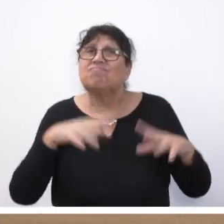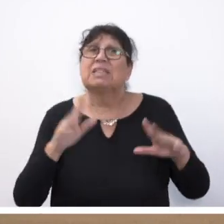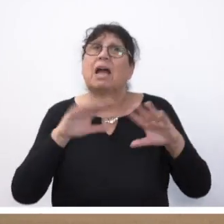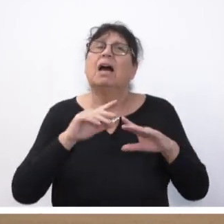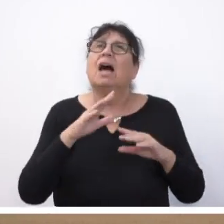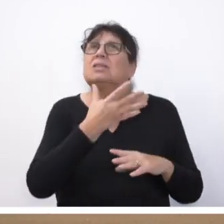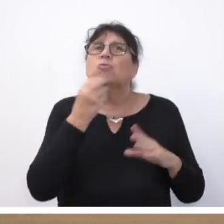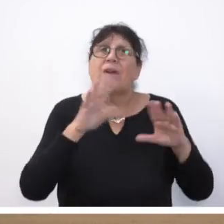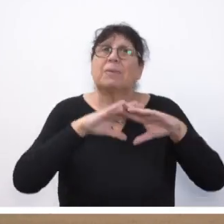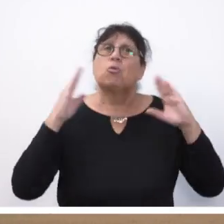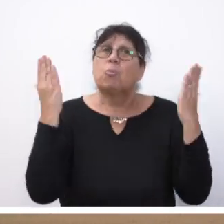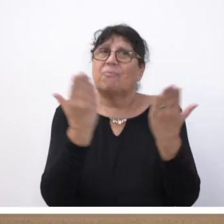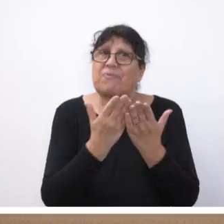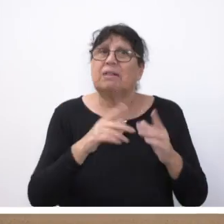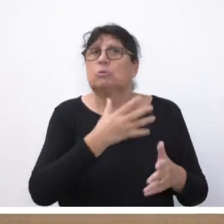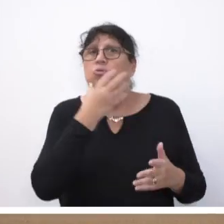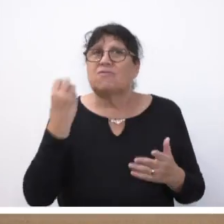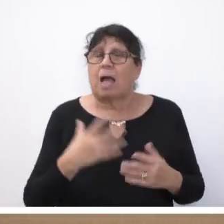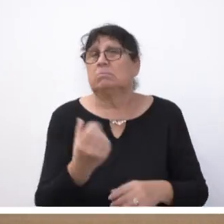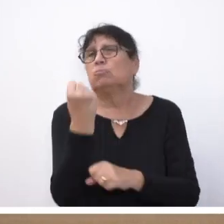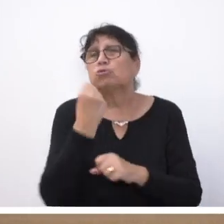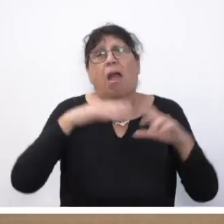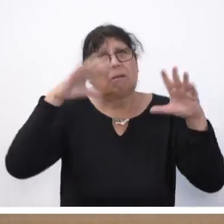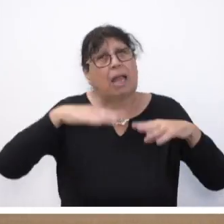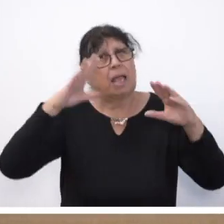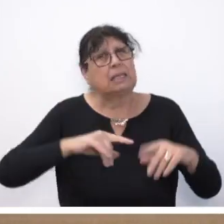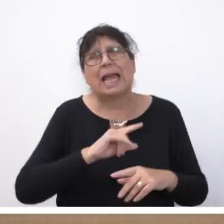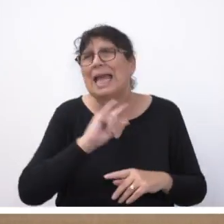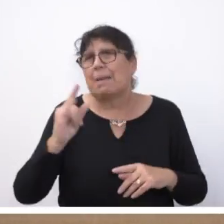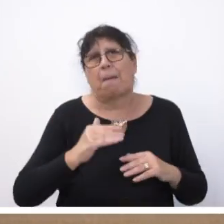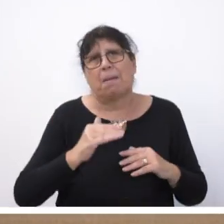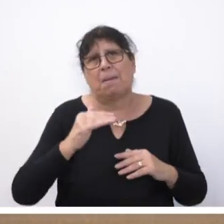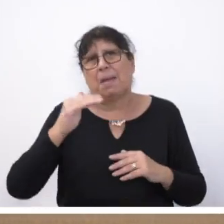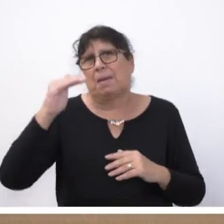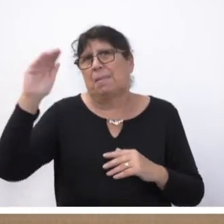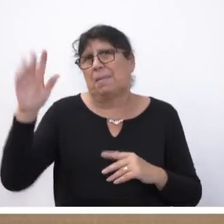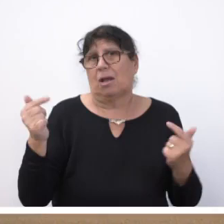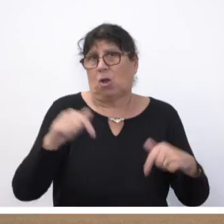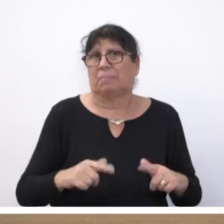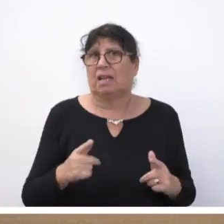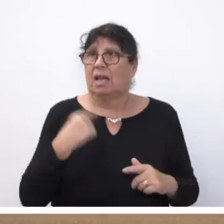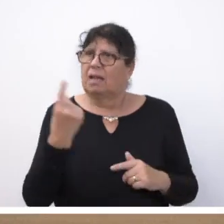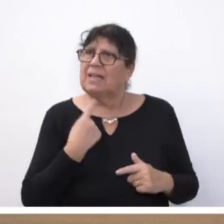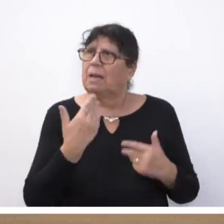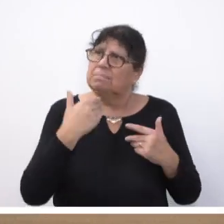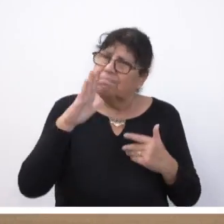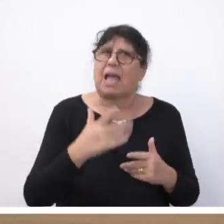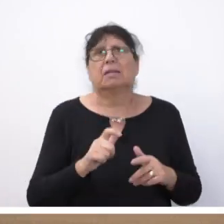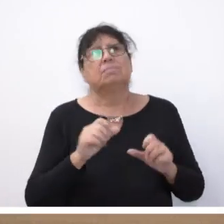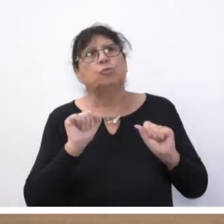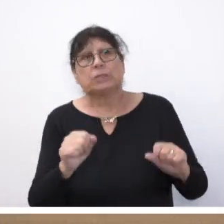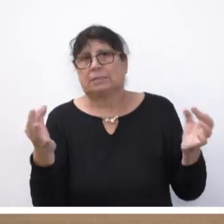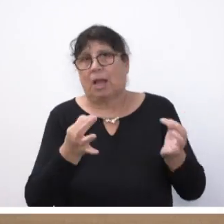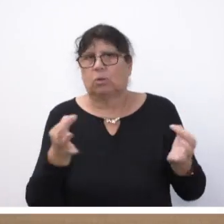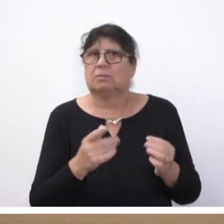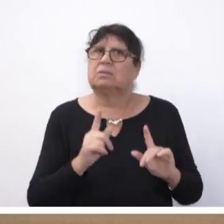aufnehmen kann, lassen befürchten, dass sich Starkregenereignisse immer öfter wiederholen und wir uns deutlich besser wappnen müssen. Wir